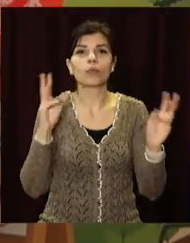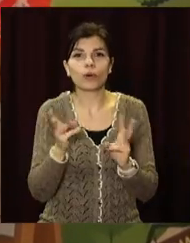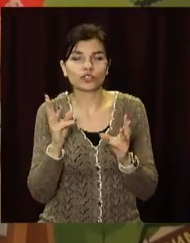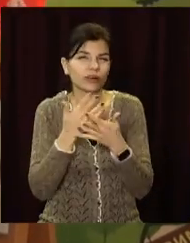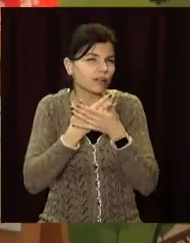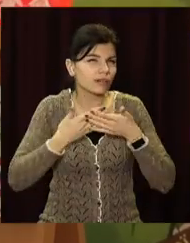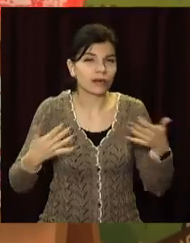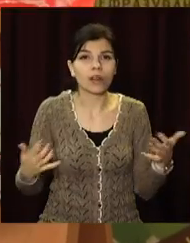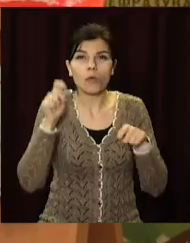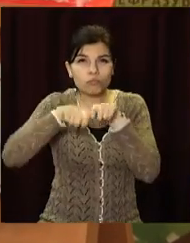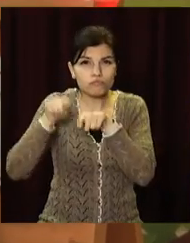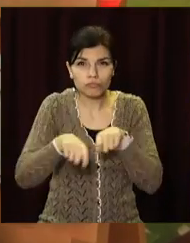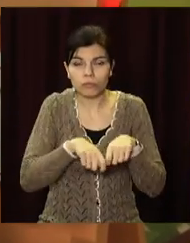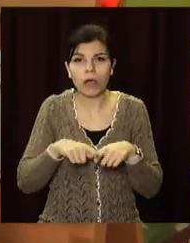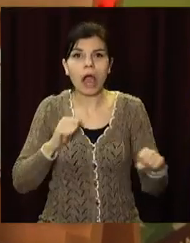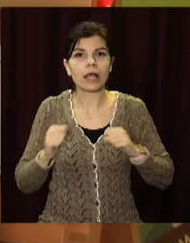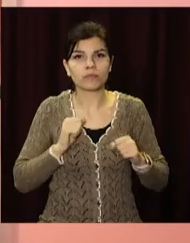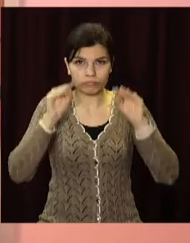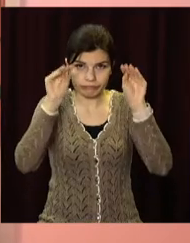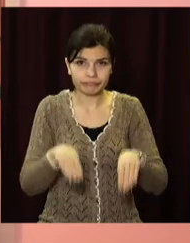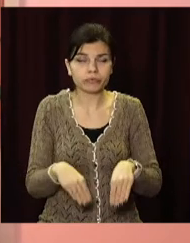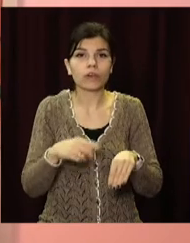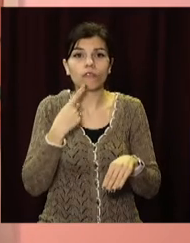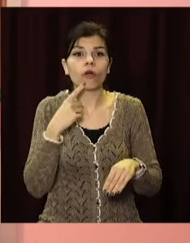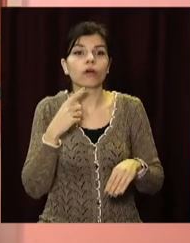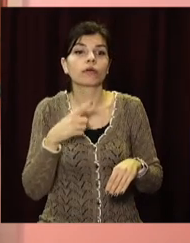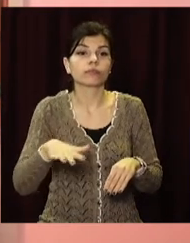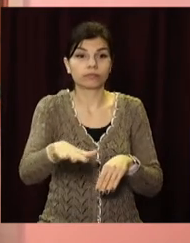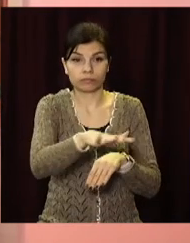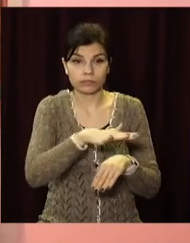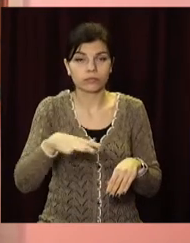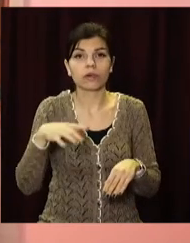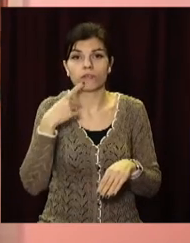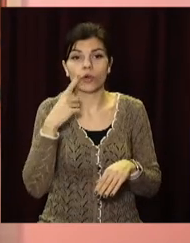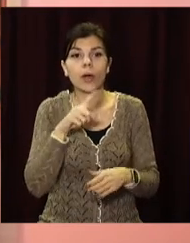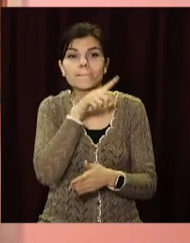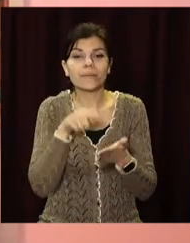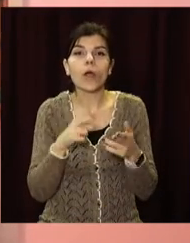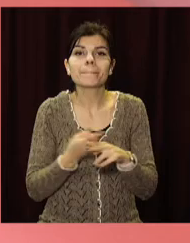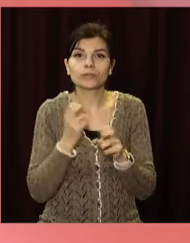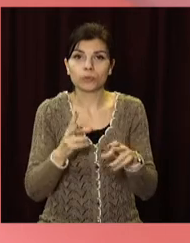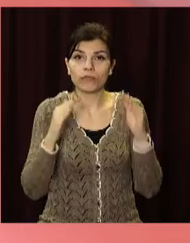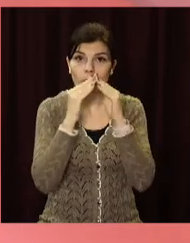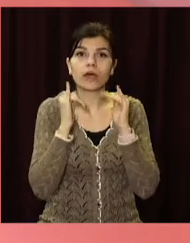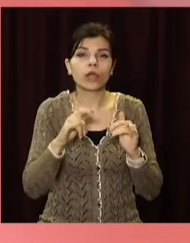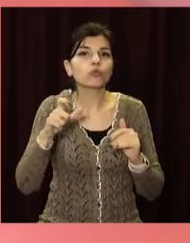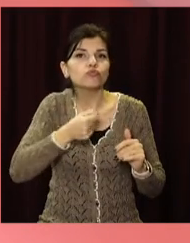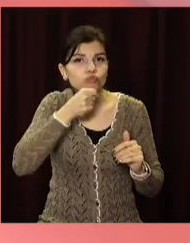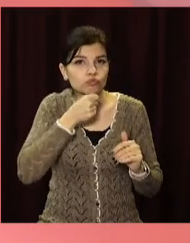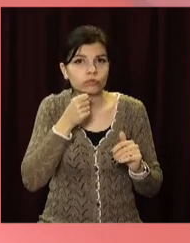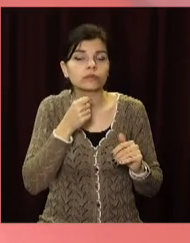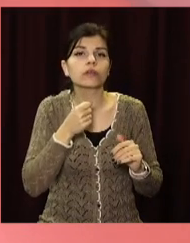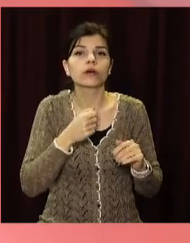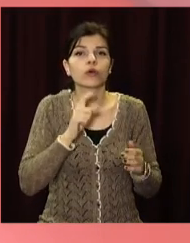послуг. За цими фактами склали адмінпротоколи. Водночас у громадській раді зазначають, питання безпеки у будинках для літніх людей